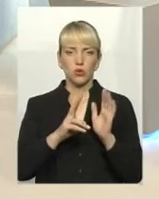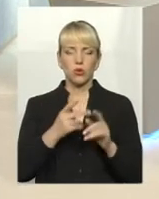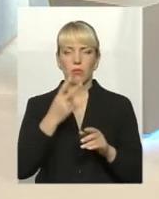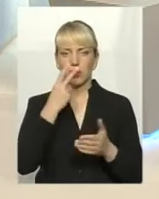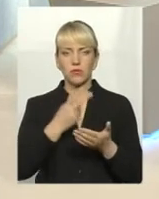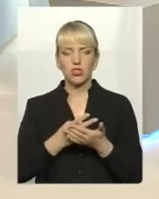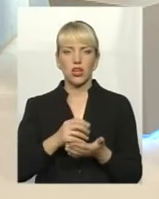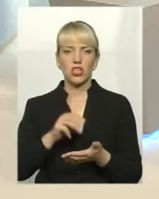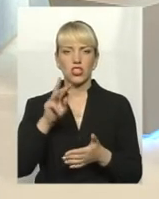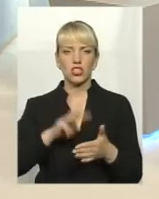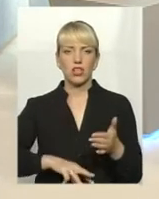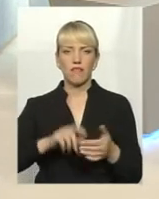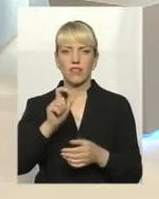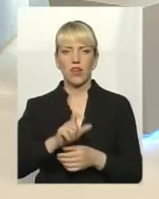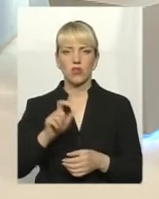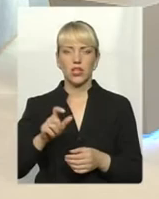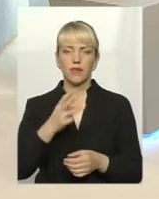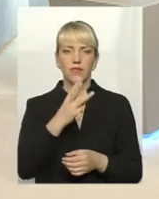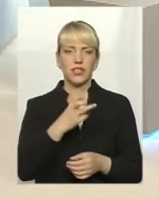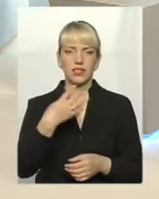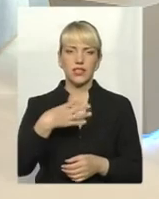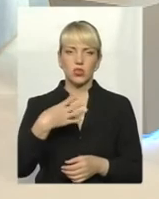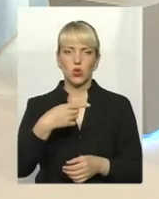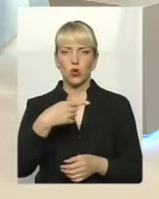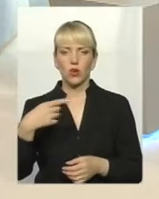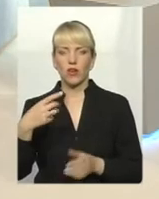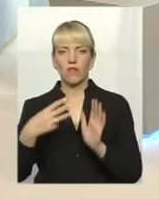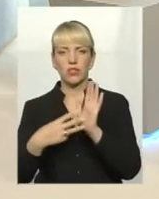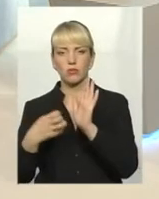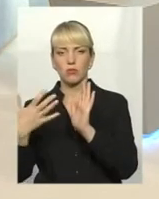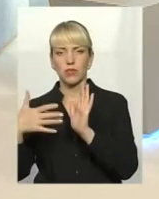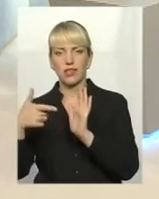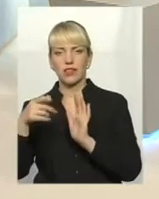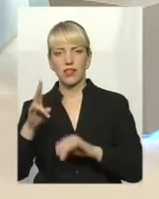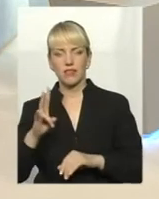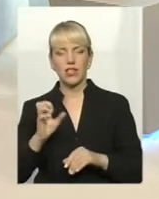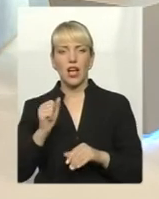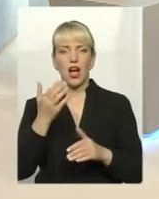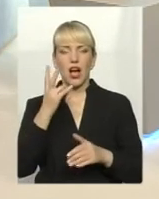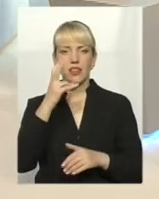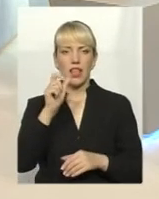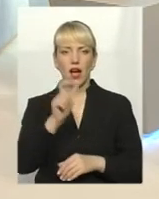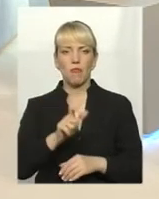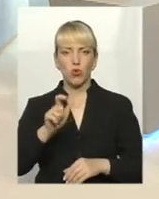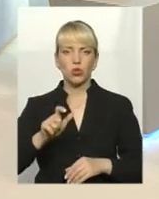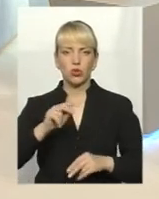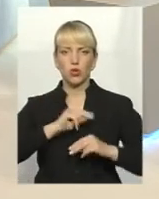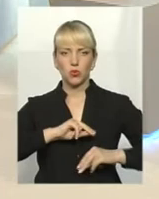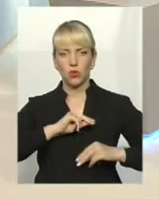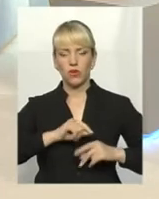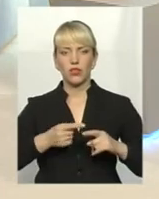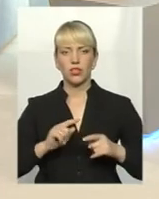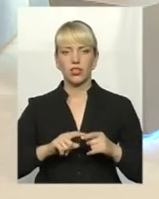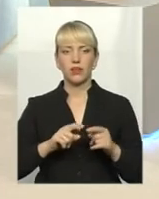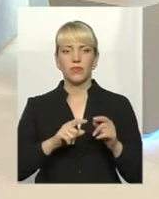штраф на фізичних осіб від 340 до 850 гривень, а на посадових осіб від 850